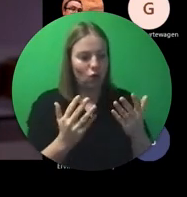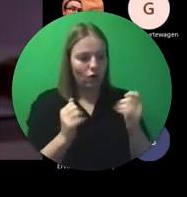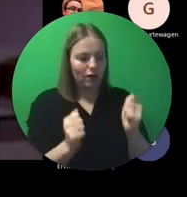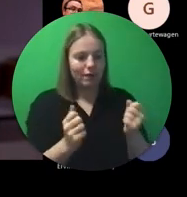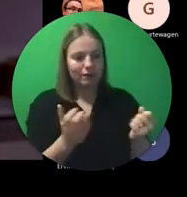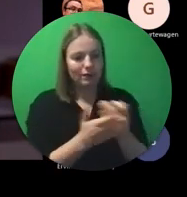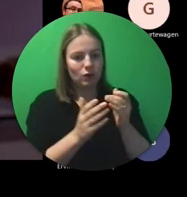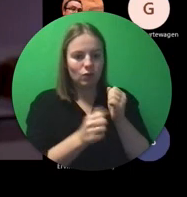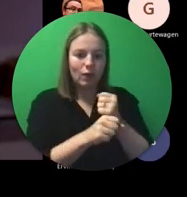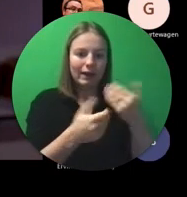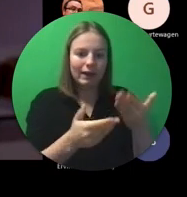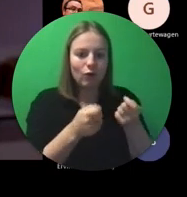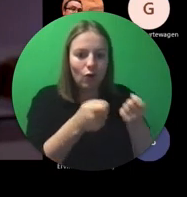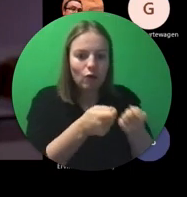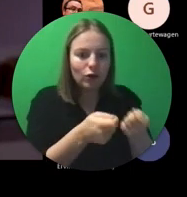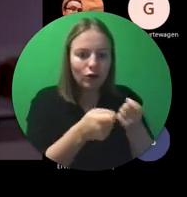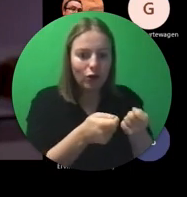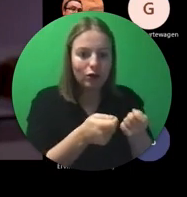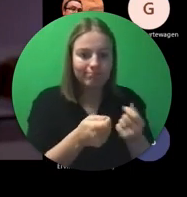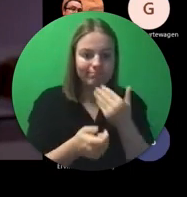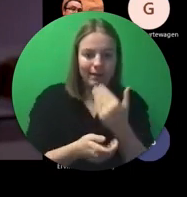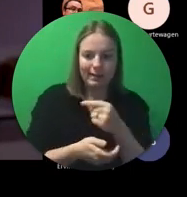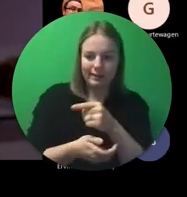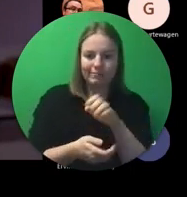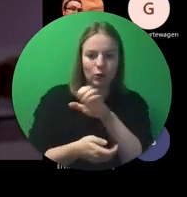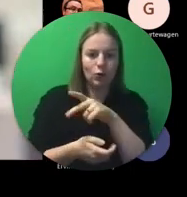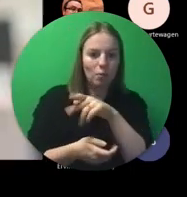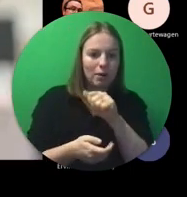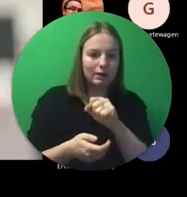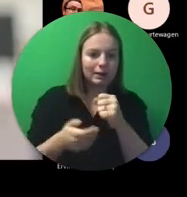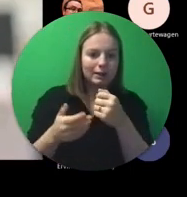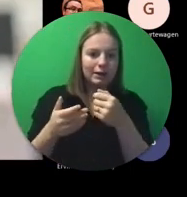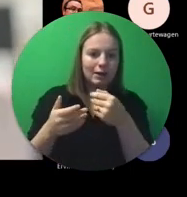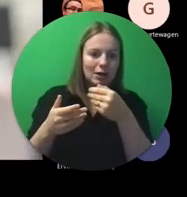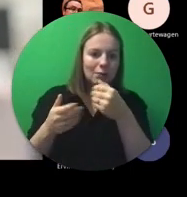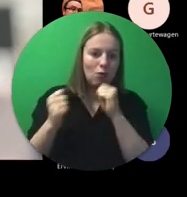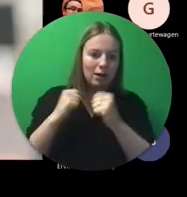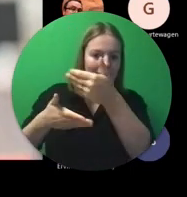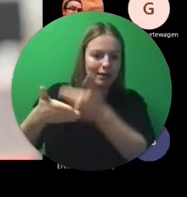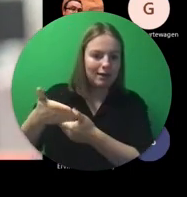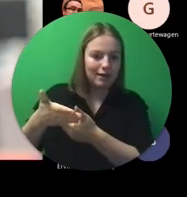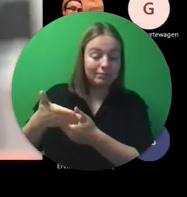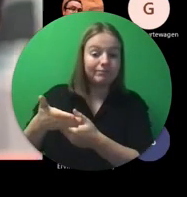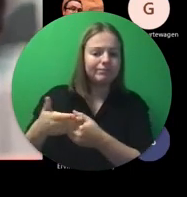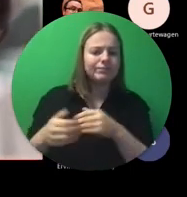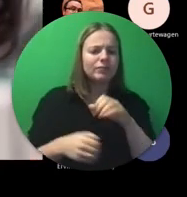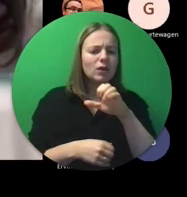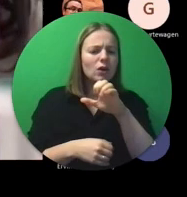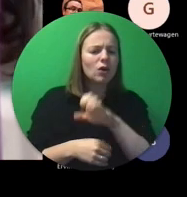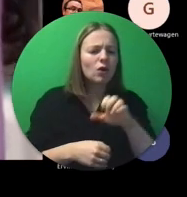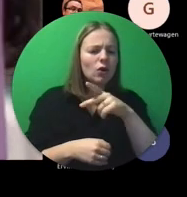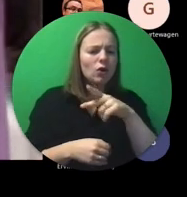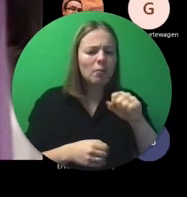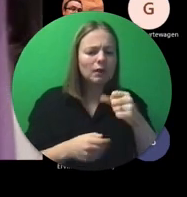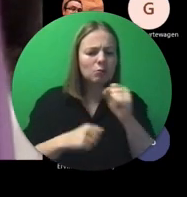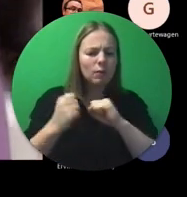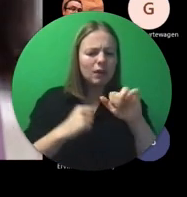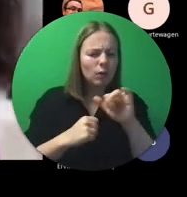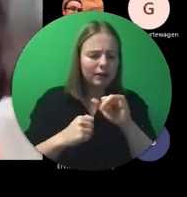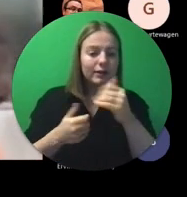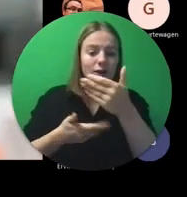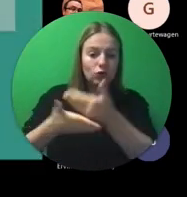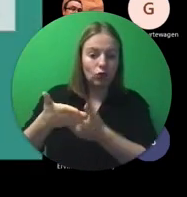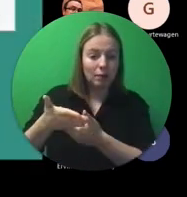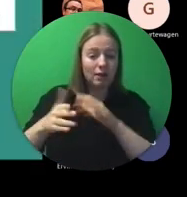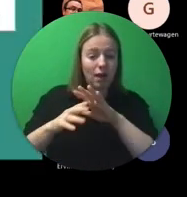mijn nieuwe werkgever kunnen overtuigen. Dankzij de Europas Mobiliteit. De Europas Mobiliteit is een document dat